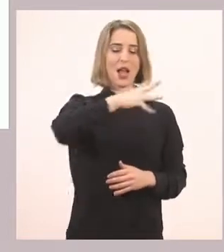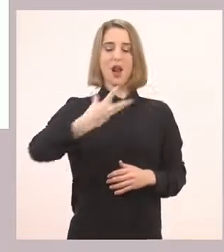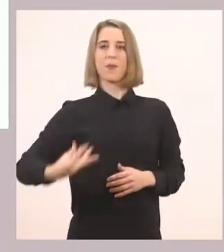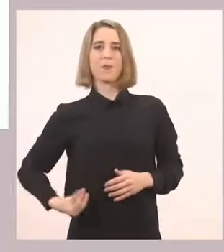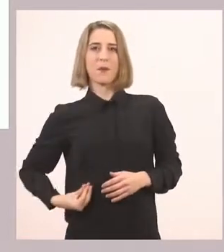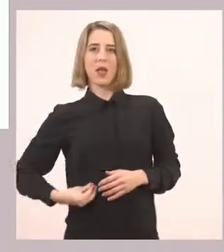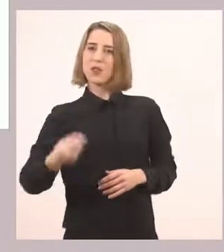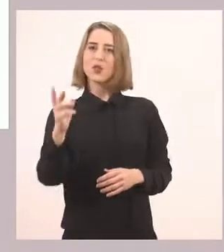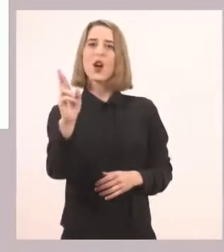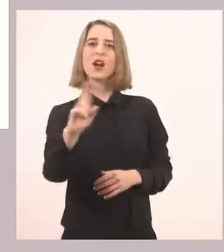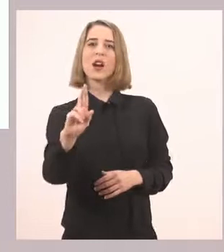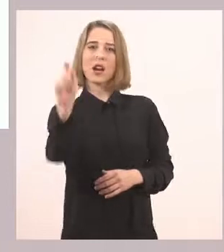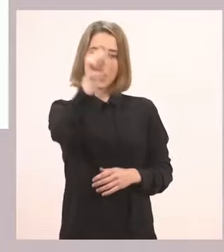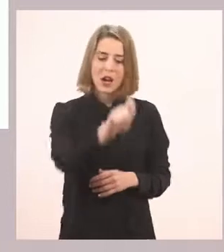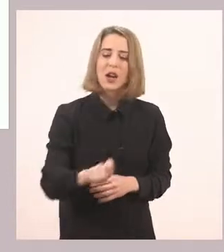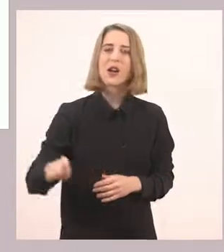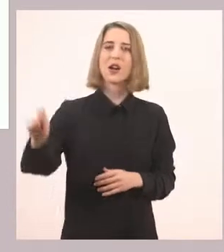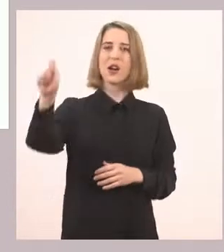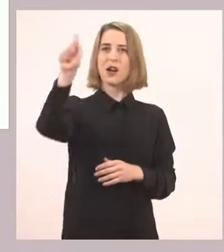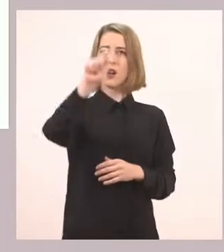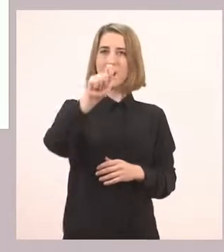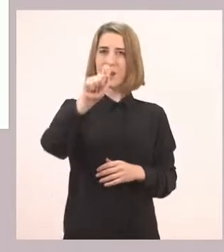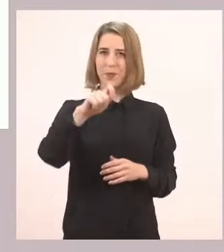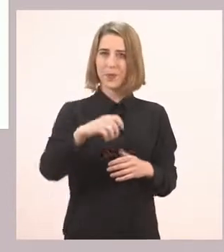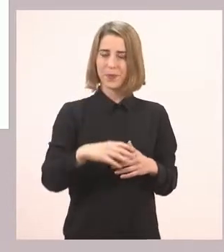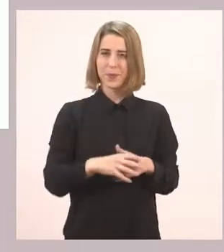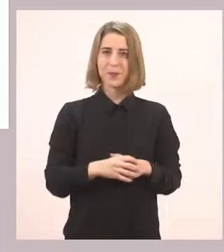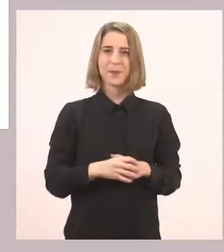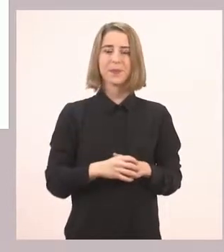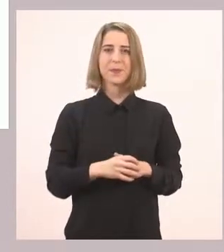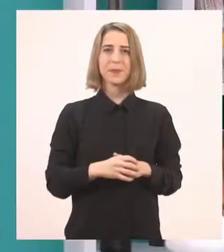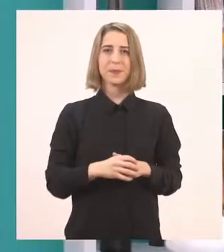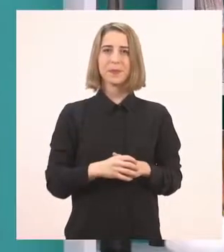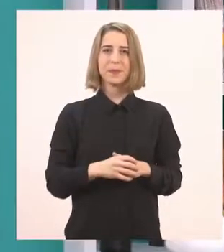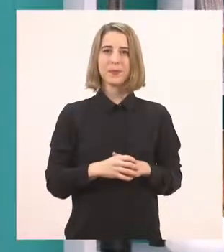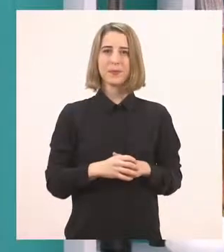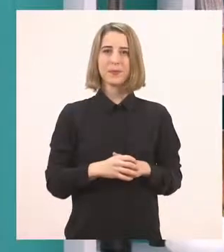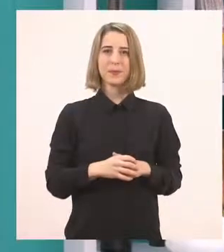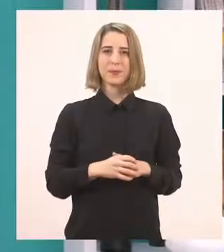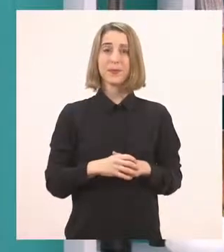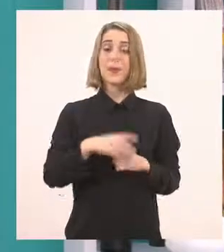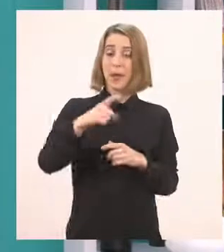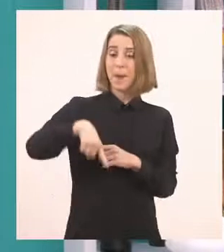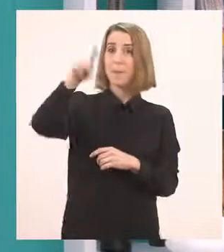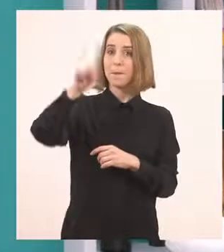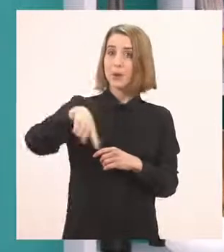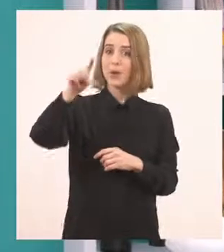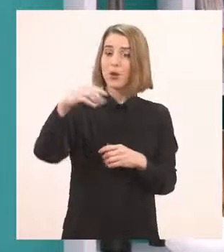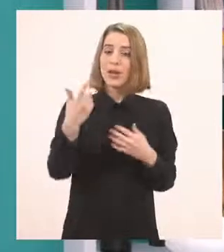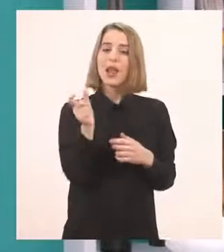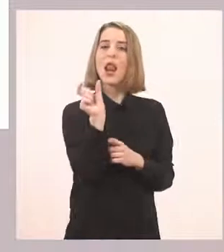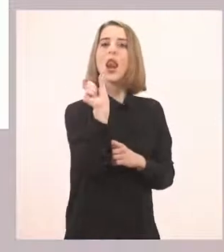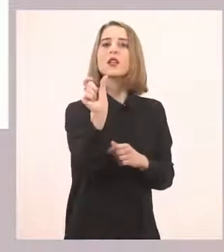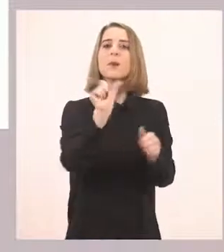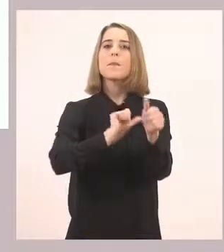Το κυκλώνω. Κάρπαθος. Και εδώ έχει ρ. Και στο ημερολόγιο έχει τη